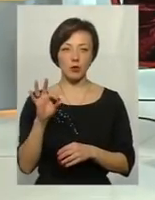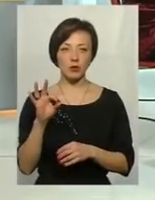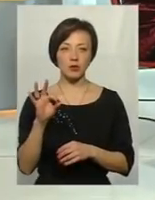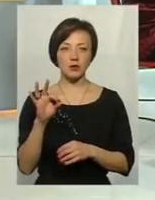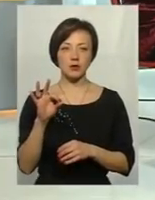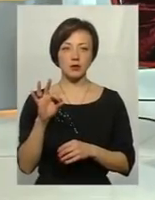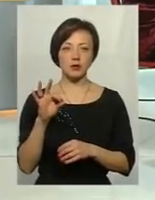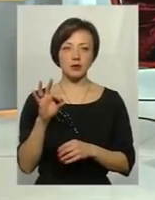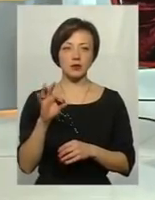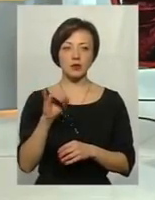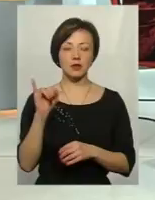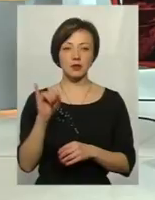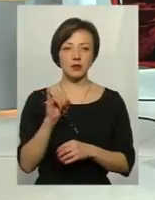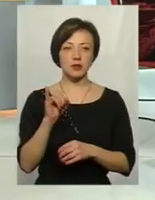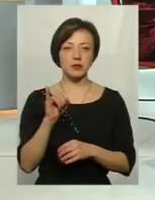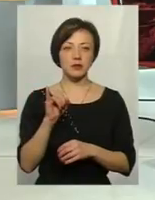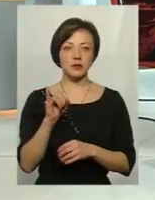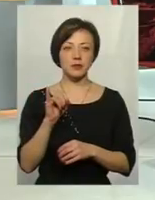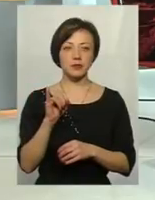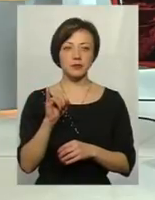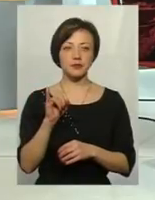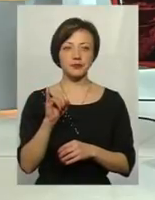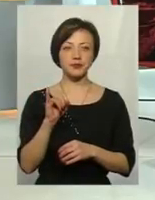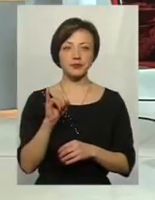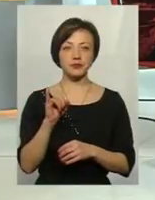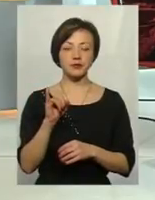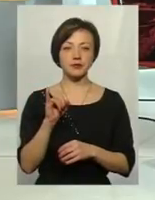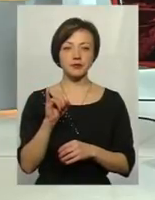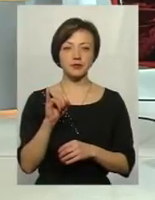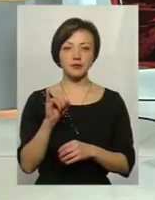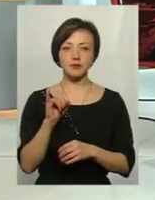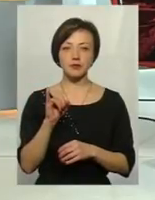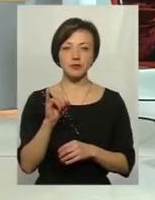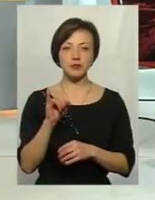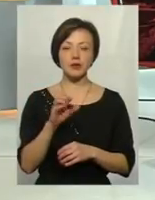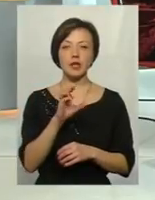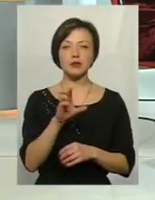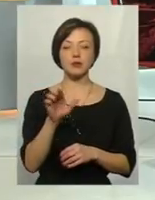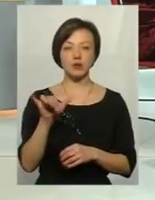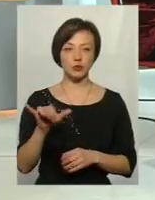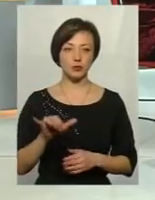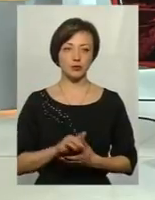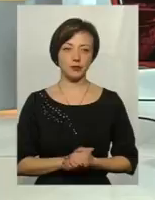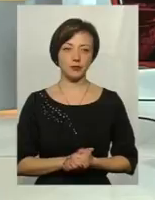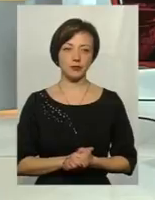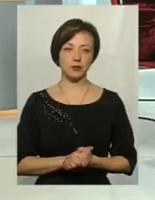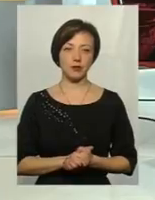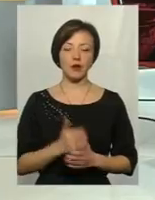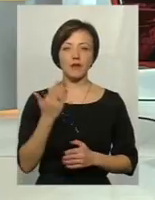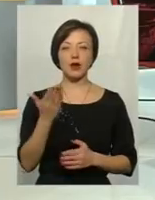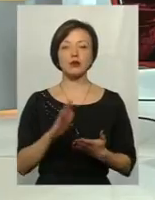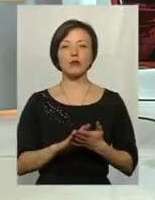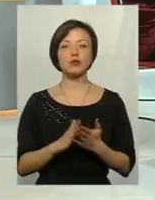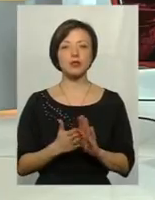і глави Служби безпеки України. Ваша